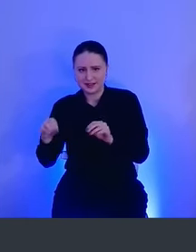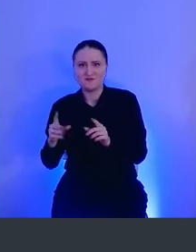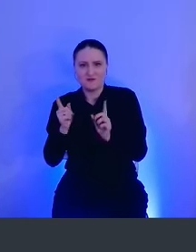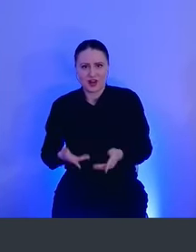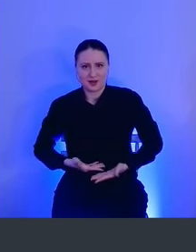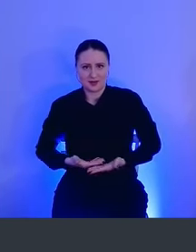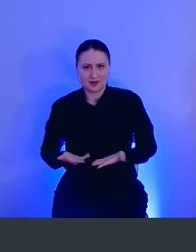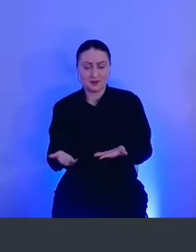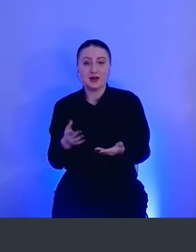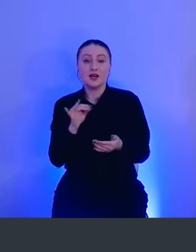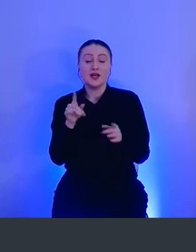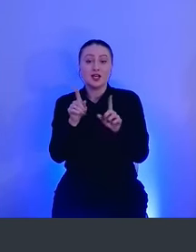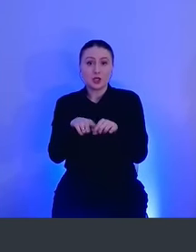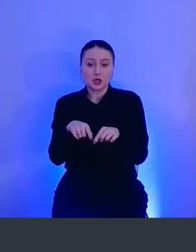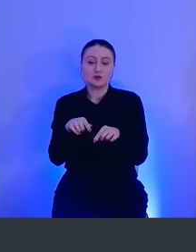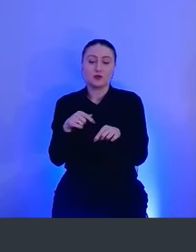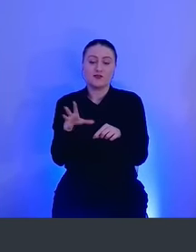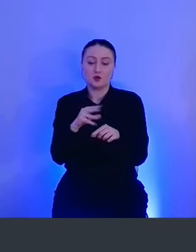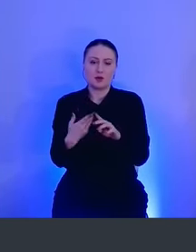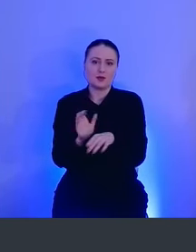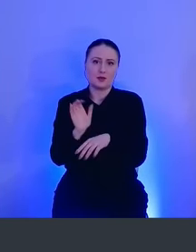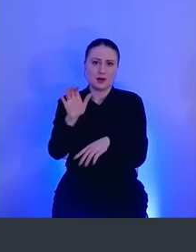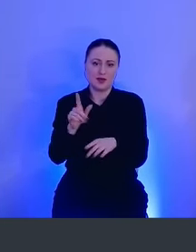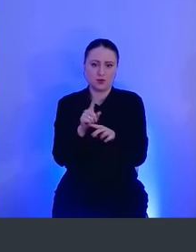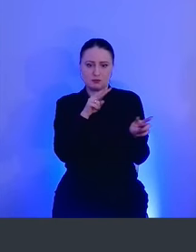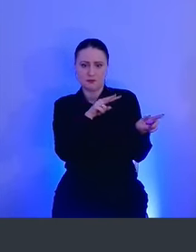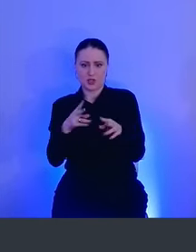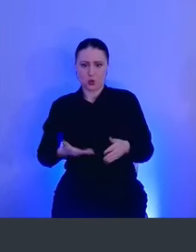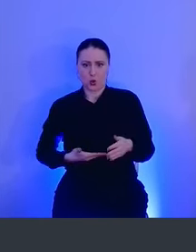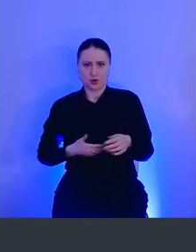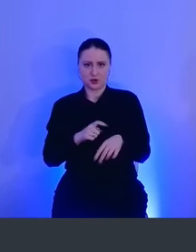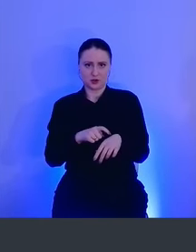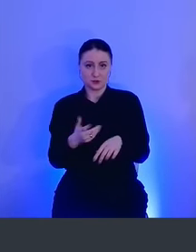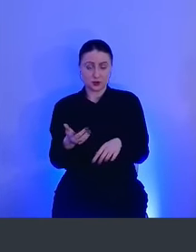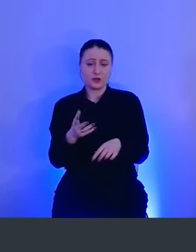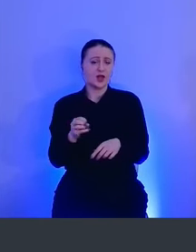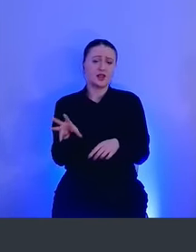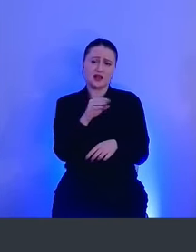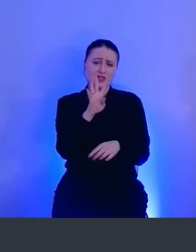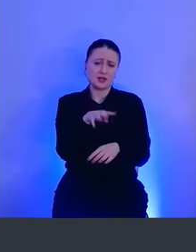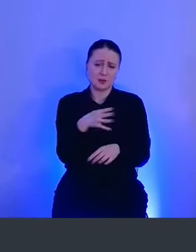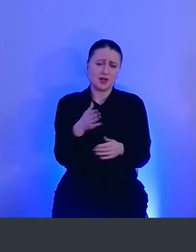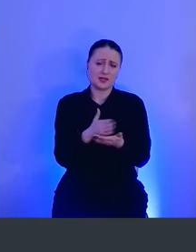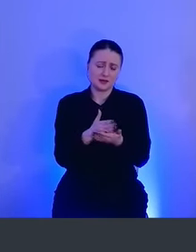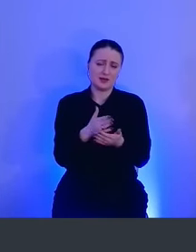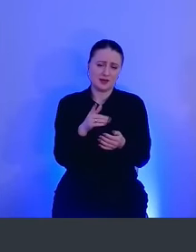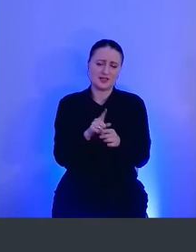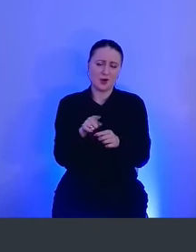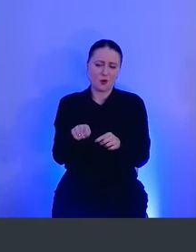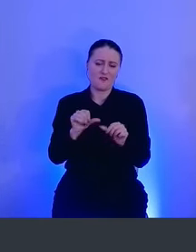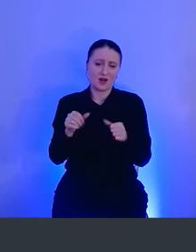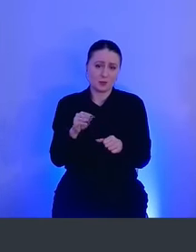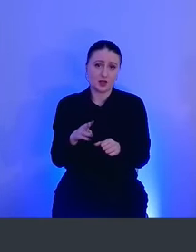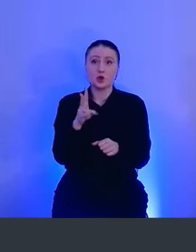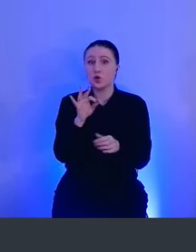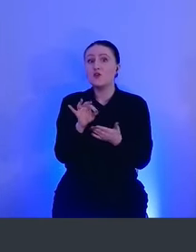И все это потом, конечно же, отправляем. Вот такой вот реалтайм-мониторинг. Не все таблицы, конечно же, форматы EventD. И